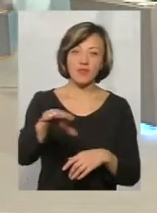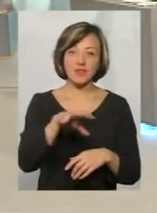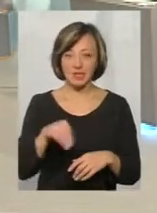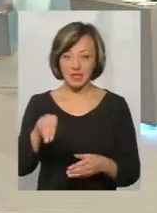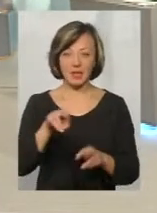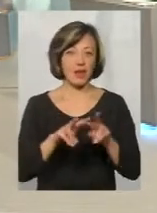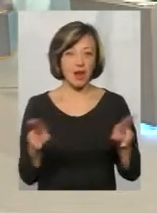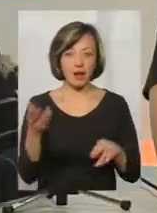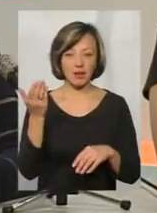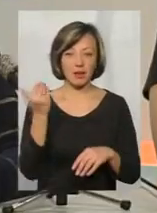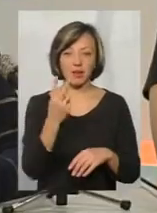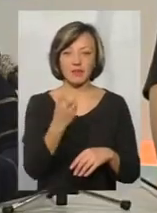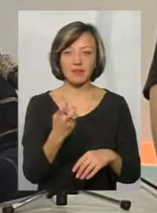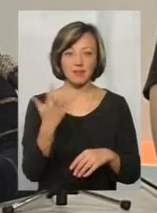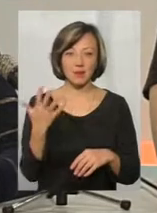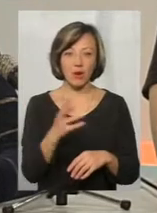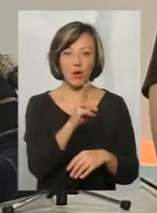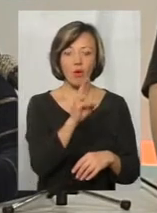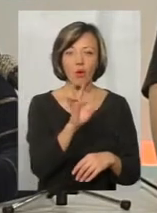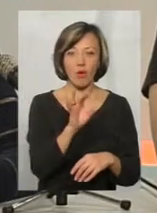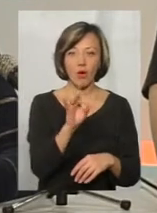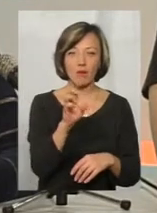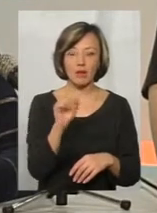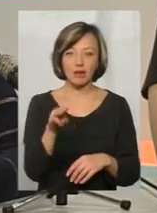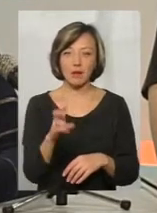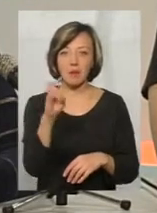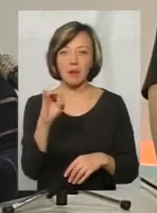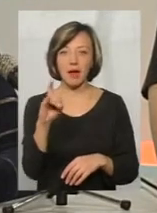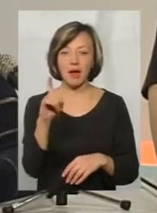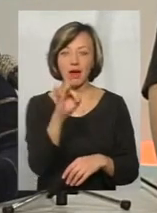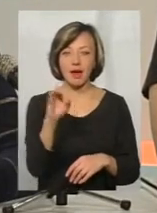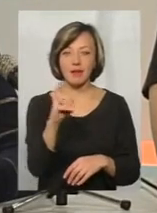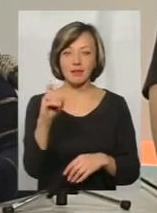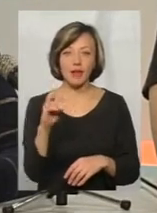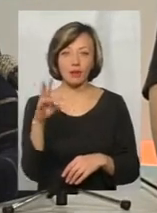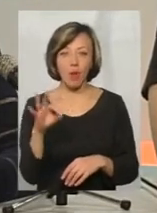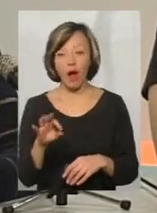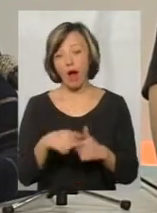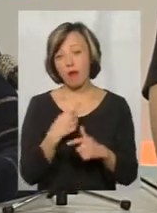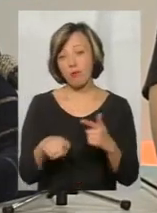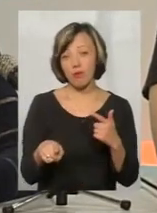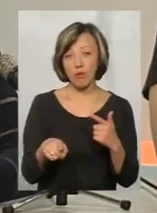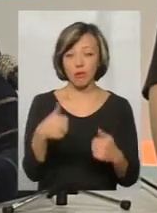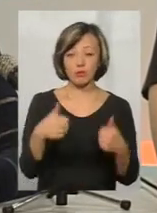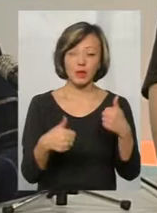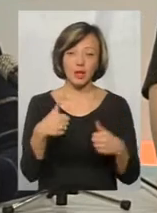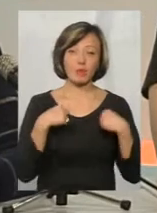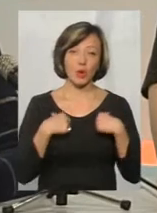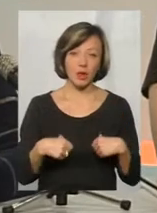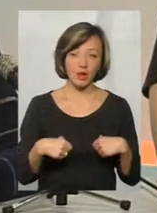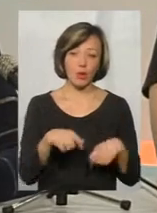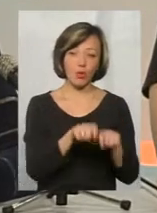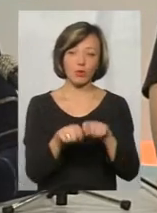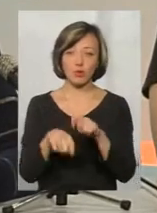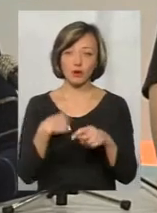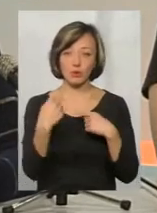як грали на 205-му окрузі Корбан з Березенком, а можете грати поспокійніше і контролювати один одного. Тобто